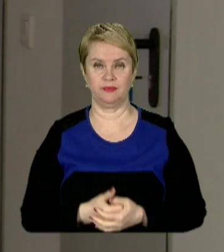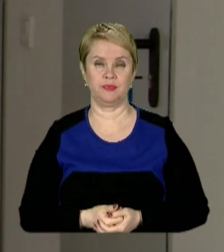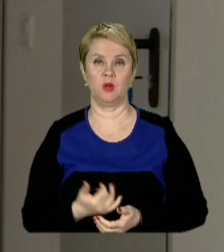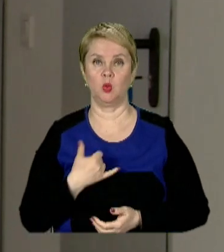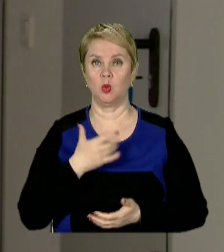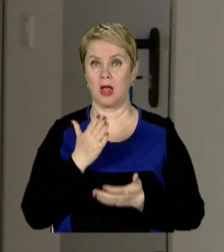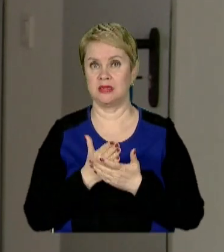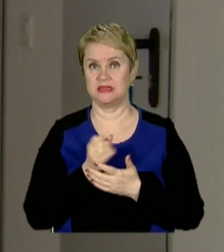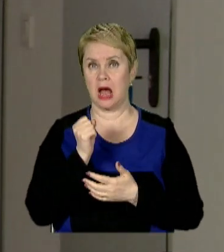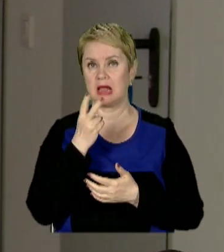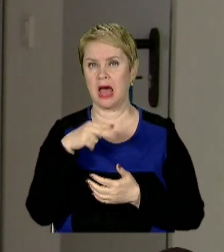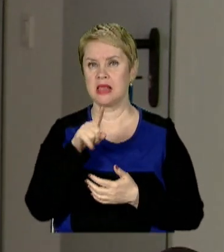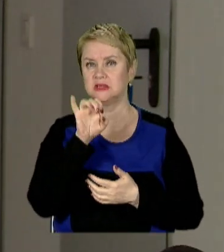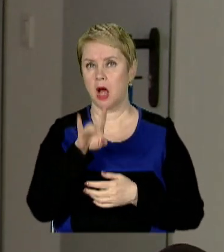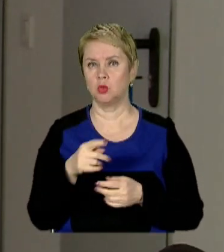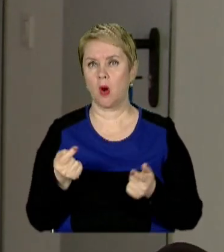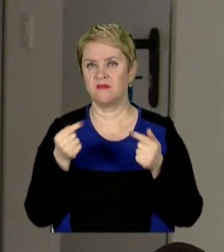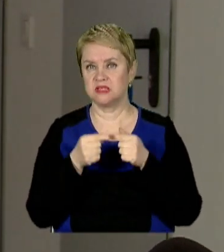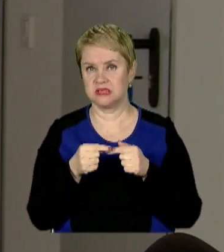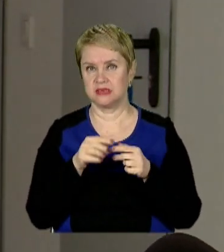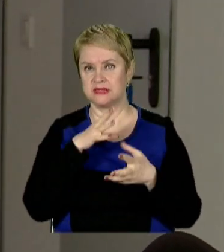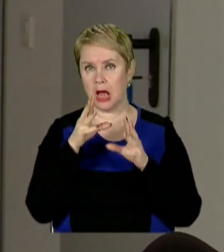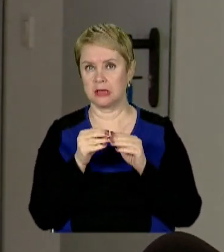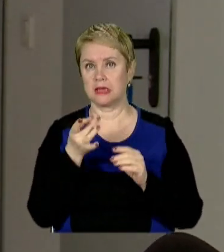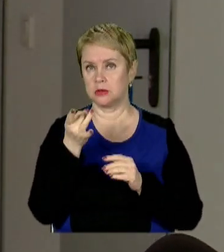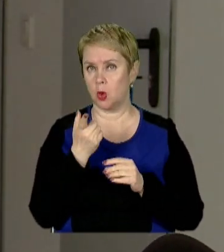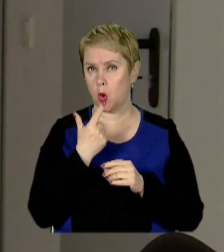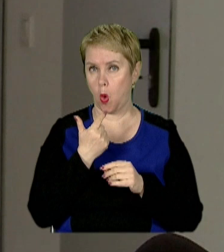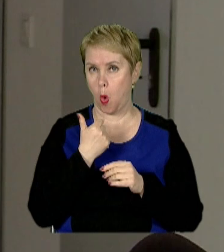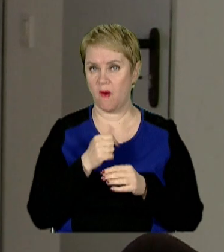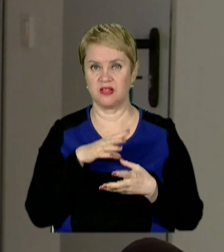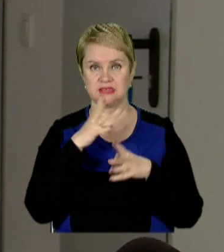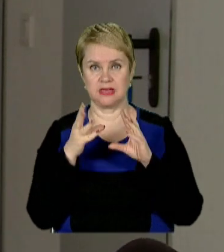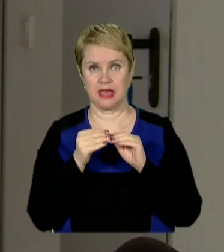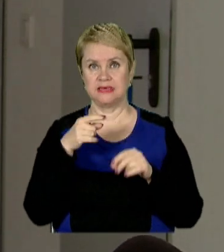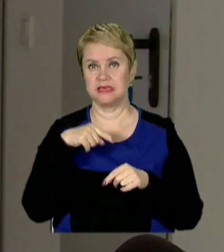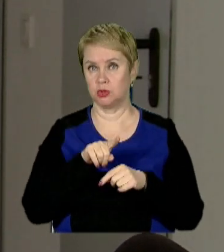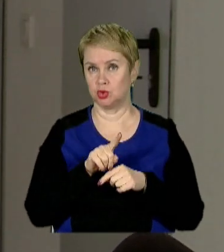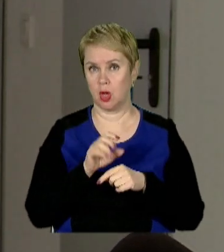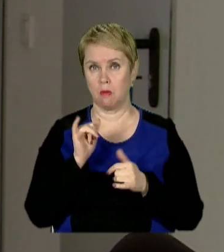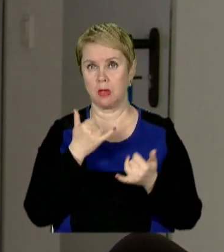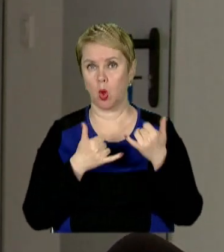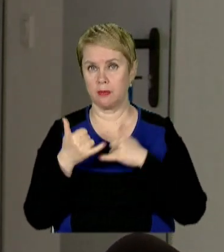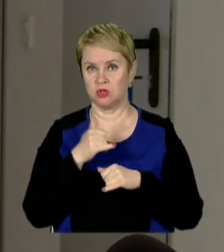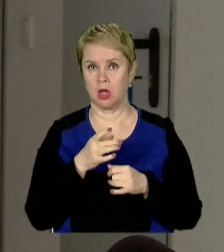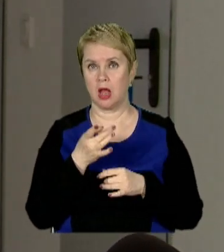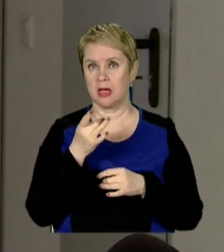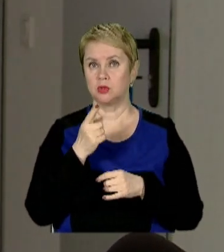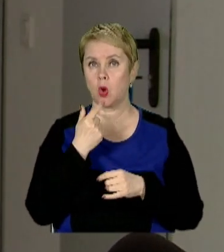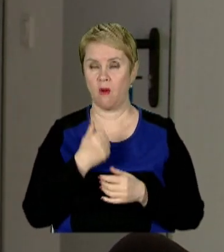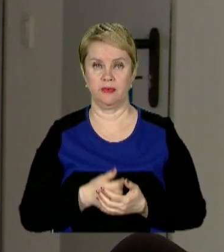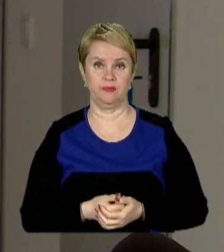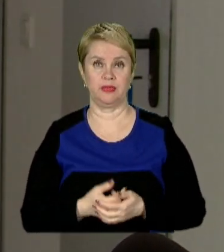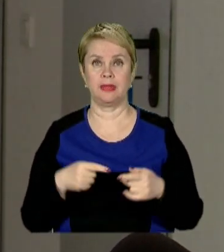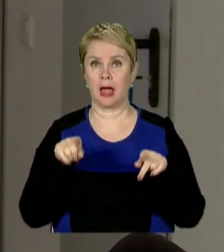У нас є аналізатор для визначення загального аналізу крові, загального аналізу сечі і біохімічний аналізатор крові.